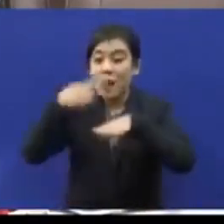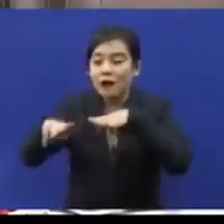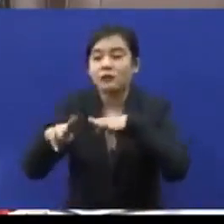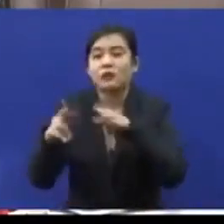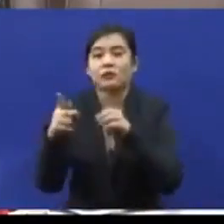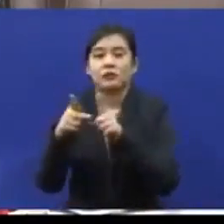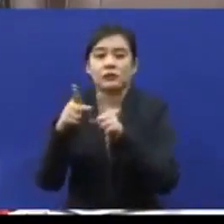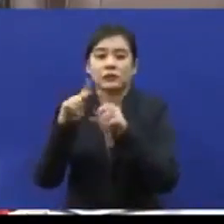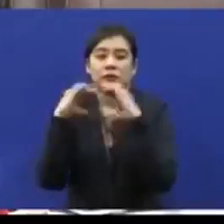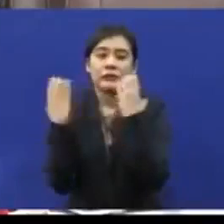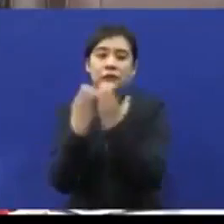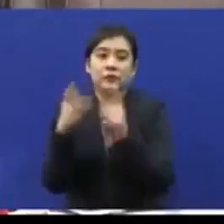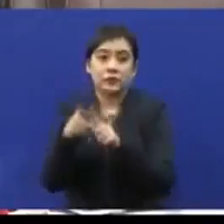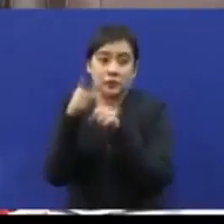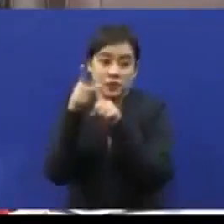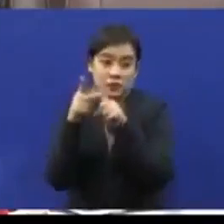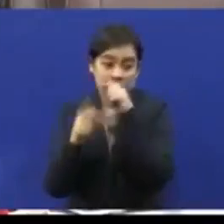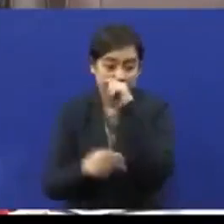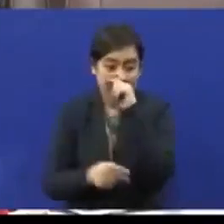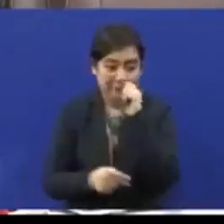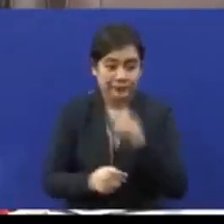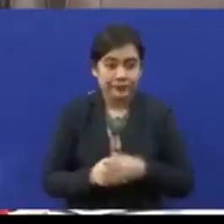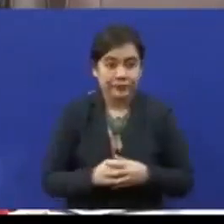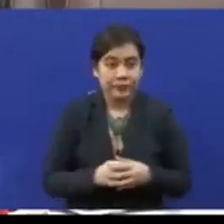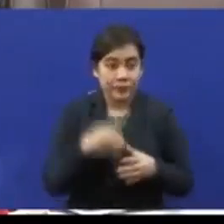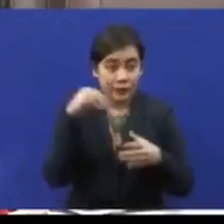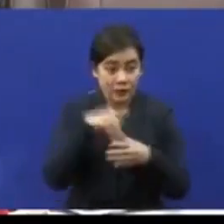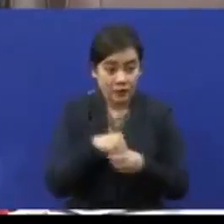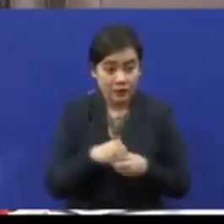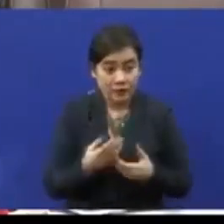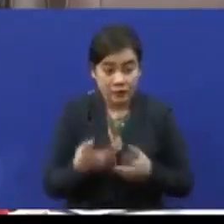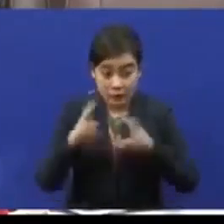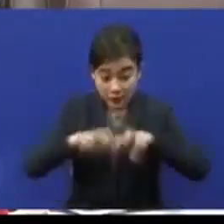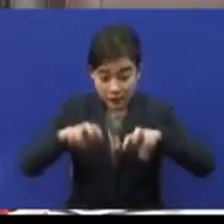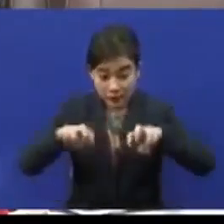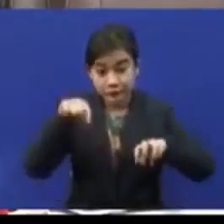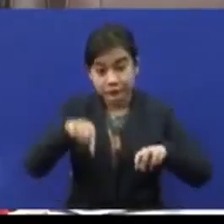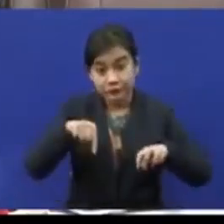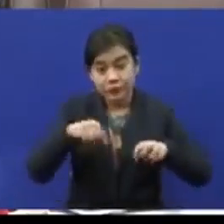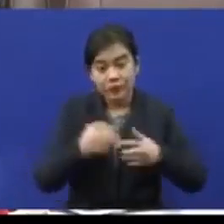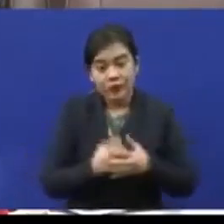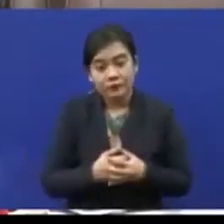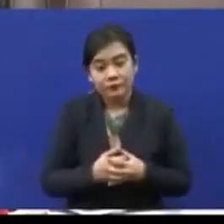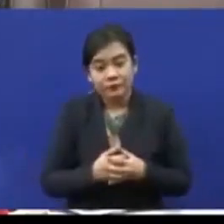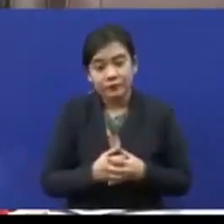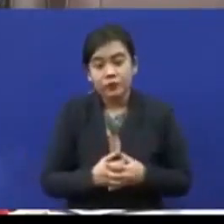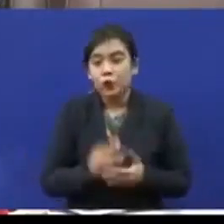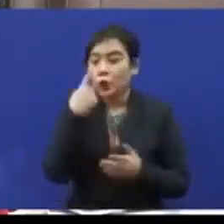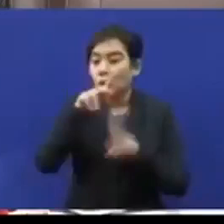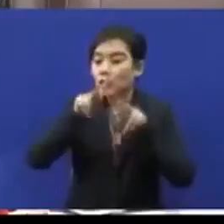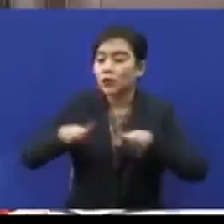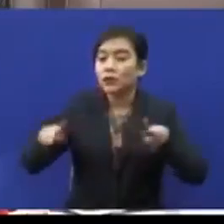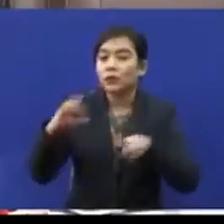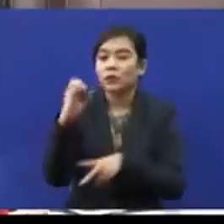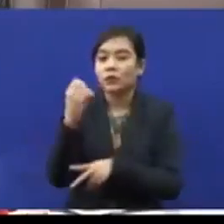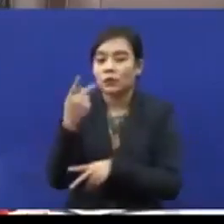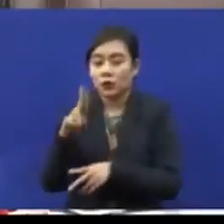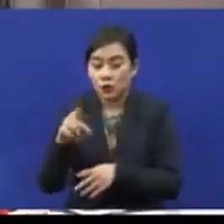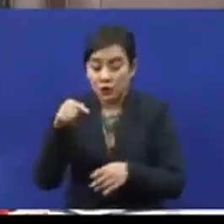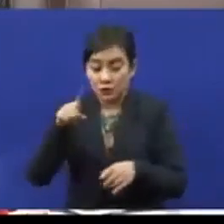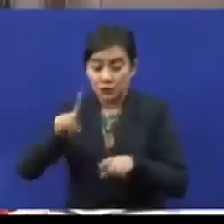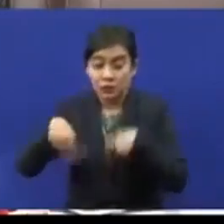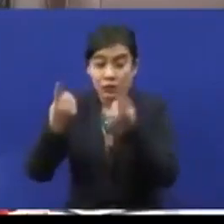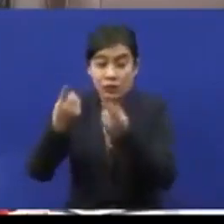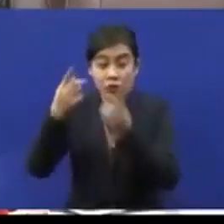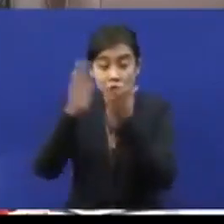khas OKU. Dalam penemuan itu ialah kepada kanak-kanak OKU yang pergi sekolah swasta